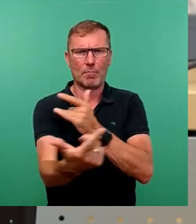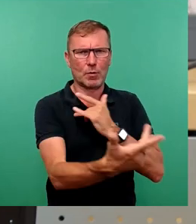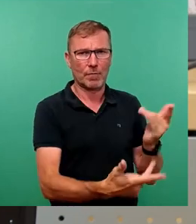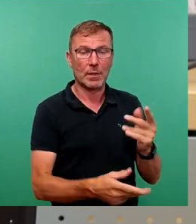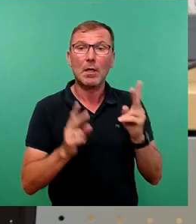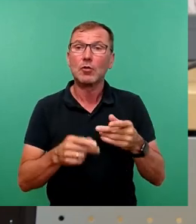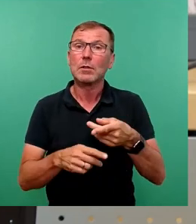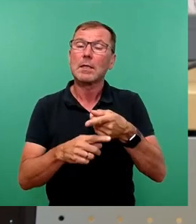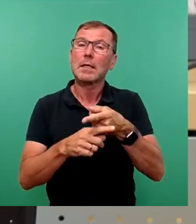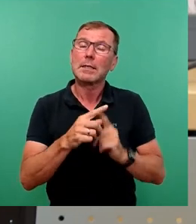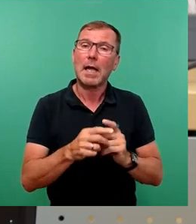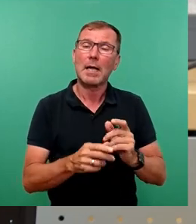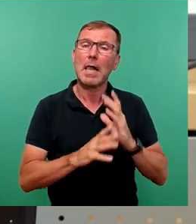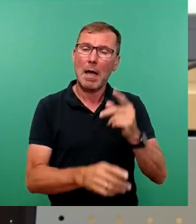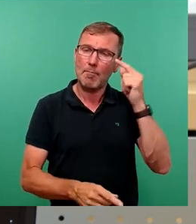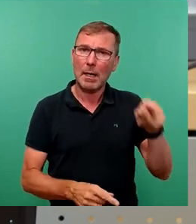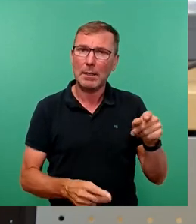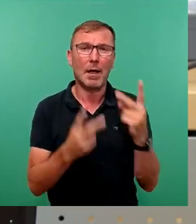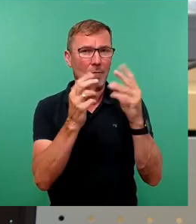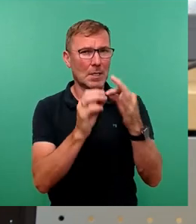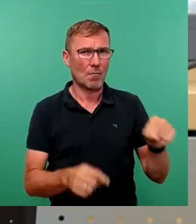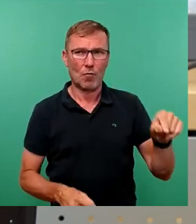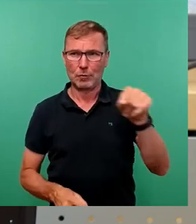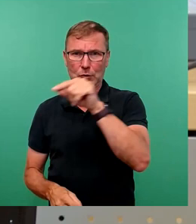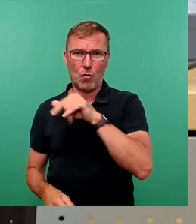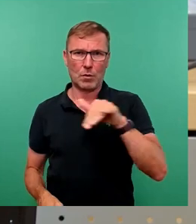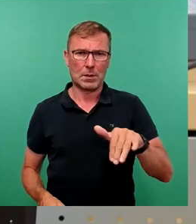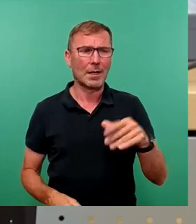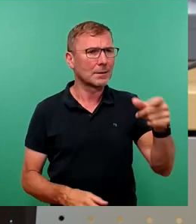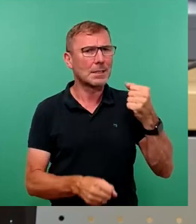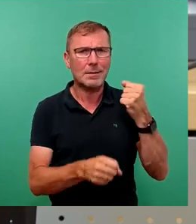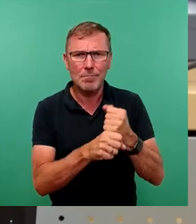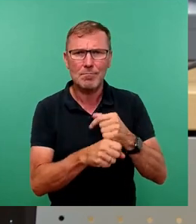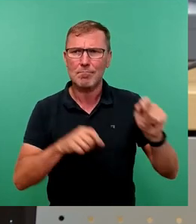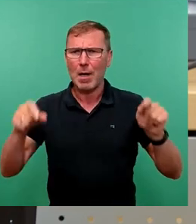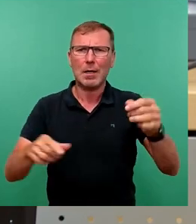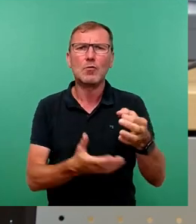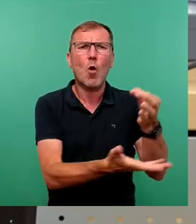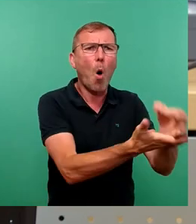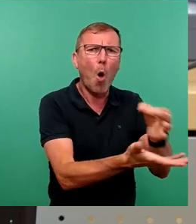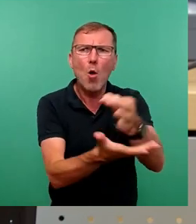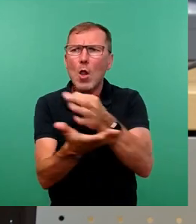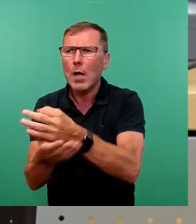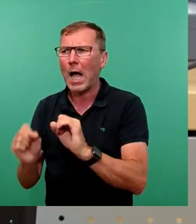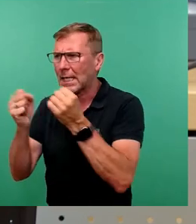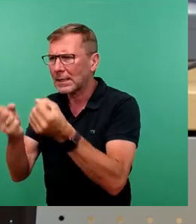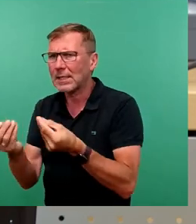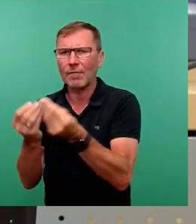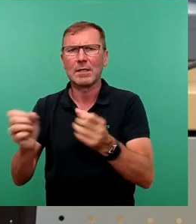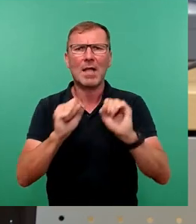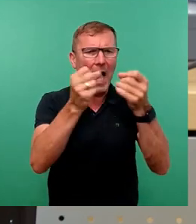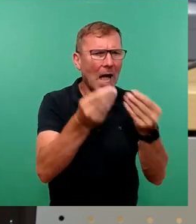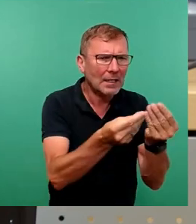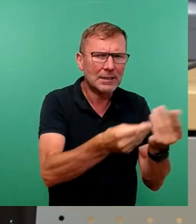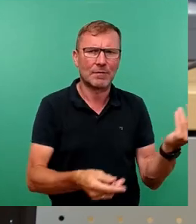wichtige Funktion in unserer Stadt. Sie ermöglichen, lokalen Initiativen tatsächlich aktiv zu werden,